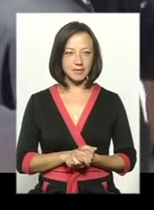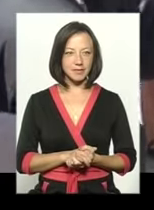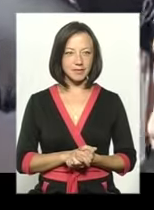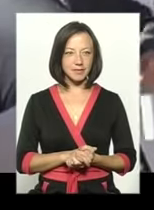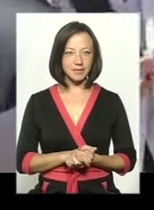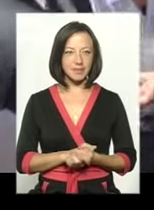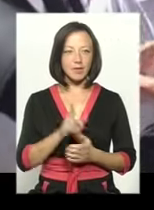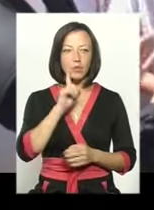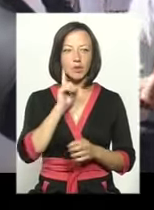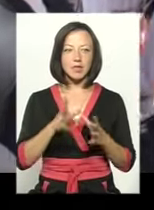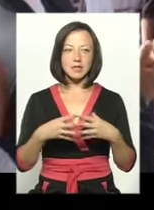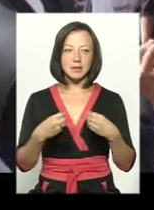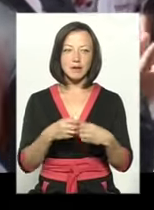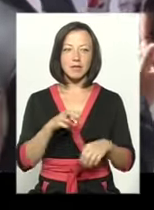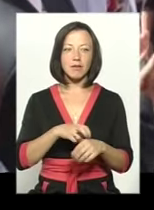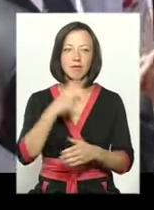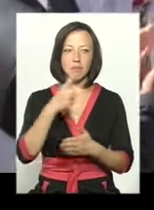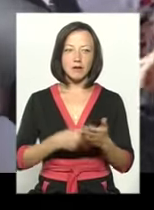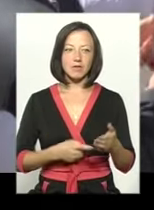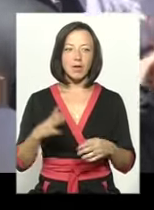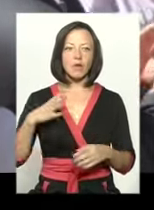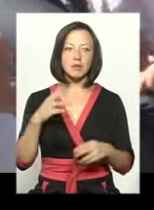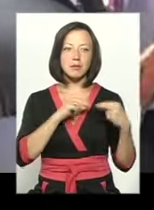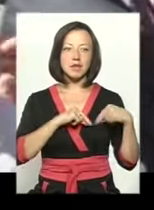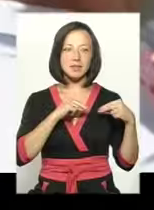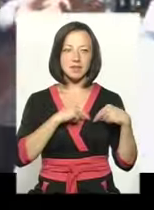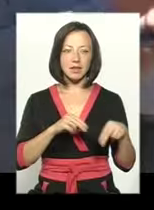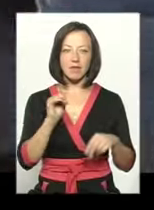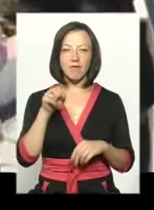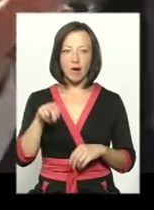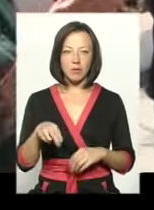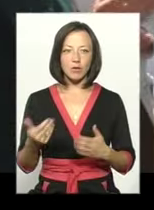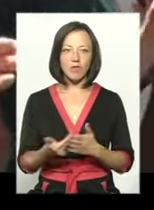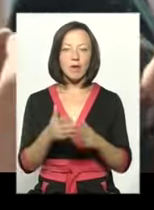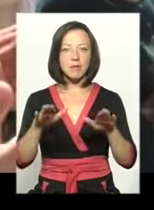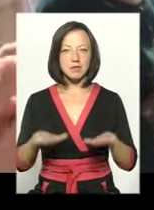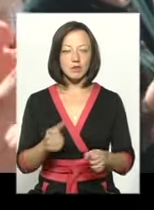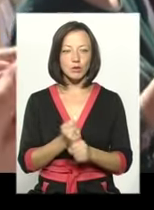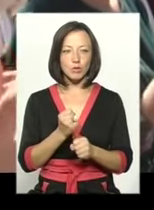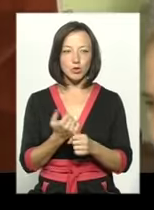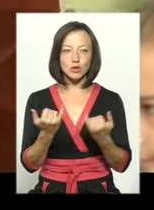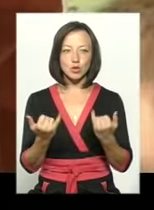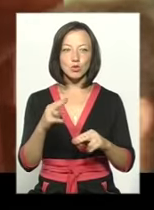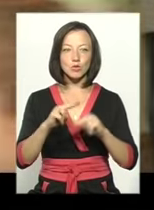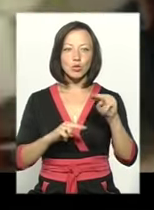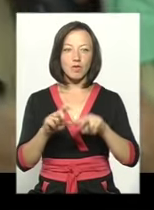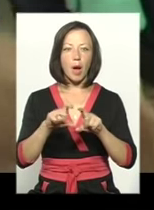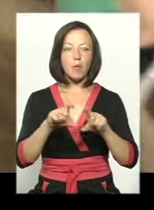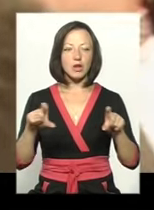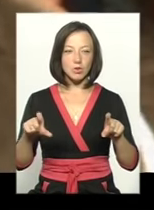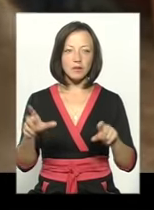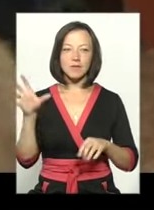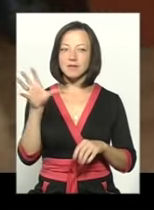Молодий сімейний лікар впевнено веде за собою колишніх медпрацівників ФАПу на нове місце роботи у щойно збудовану амбулаторію.